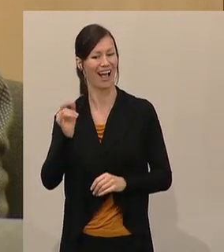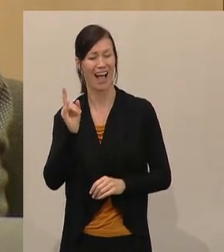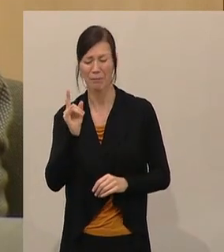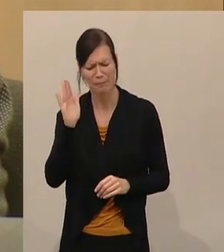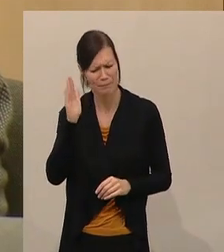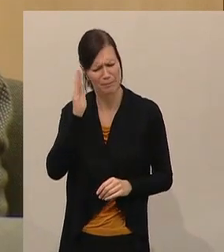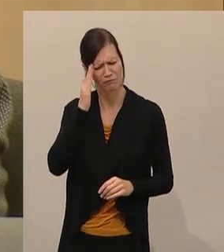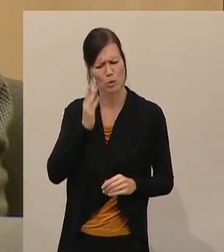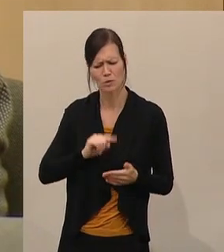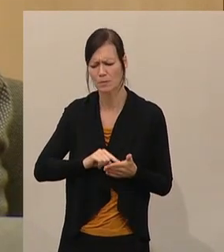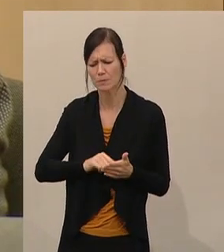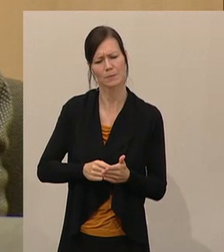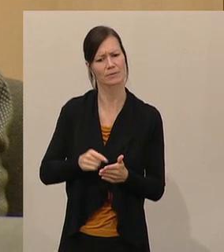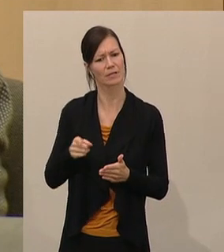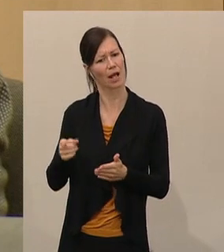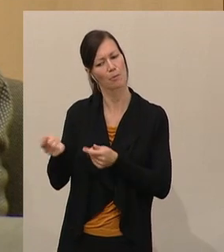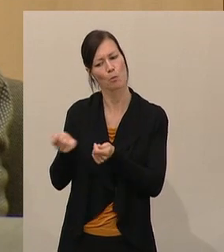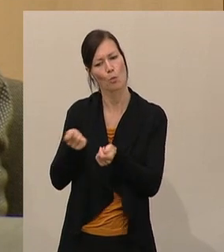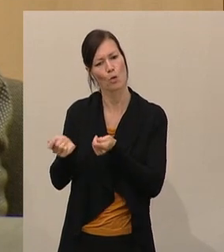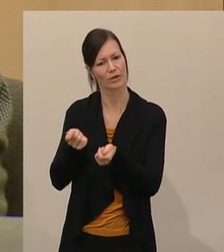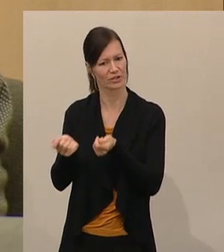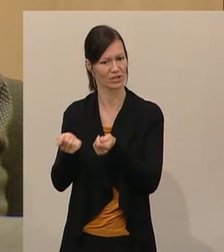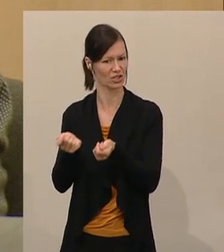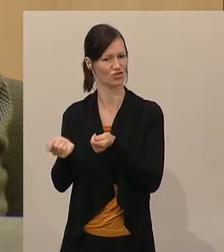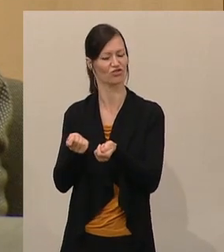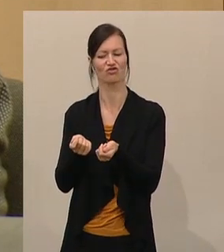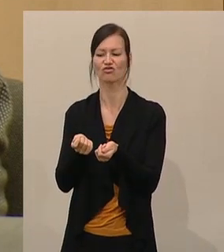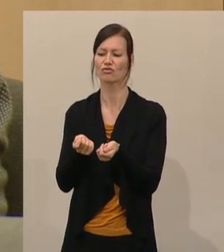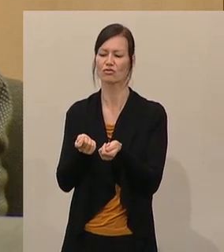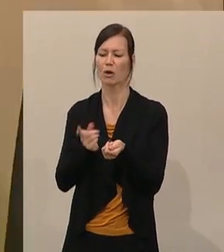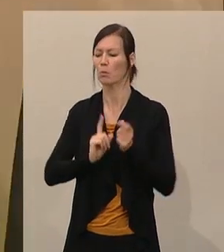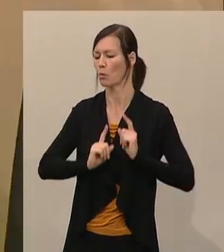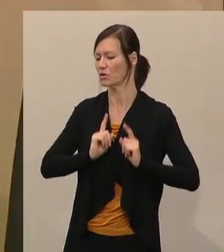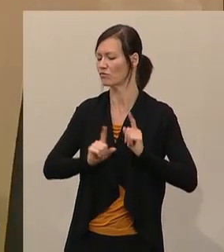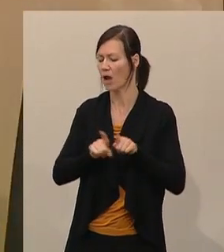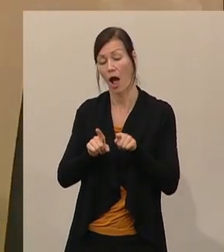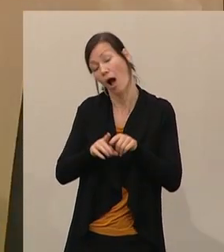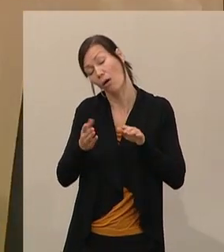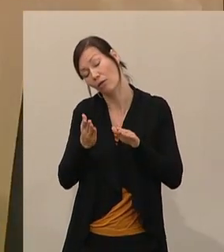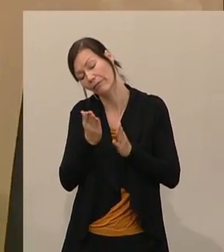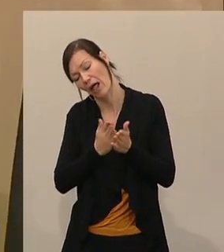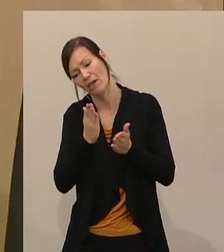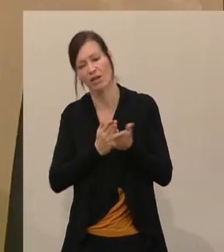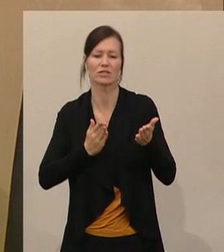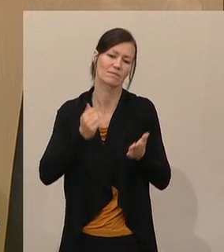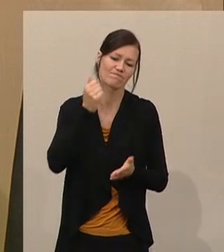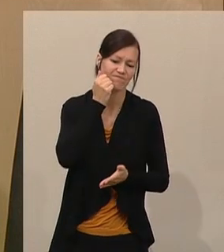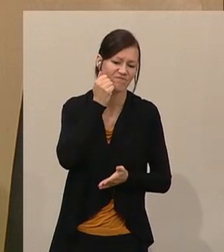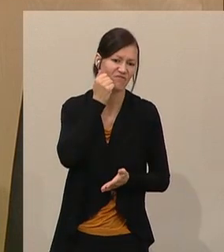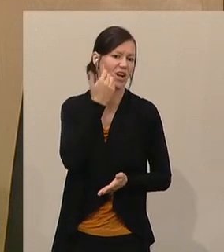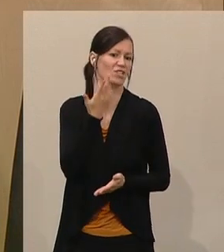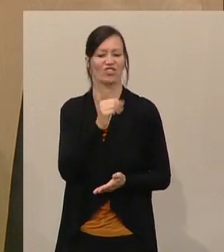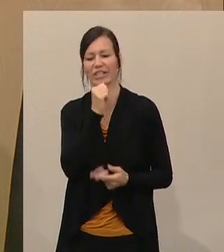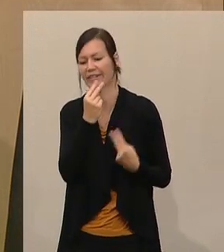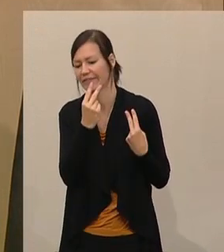bewusst ihn politisch motiviert, natürlich da oder dort, auch mit falschen Behauptungen, mit Unwahrheiten